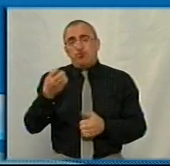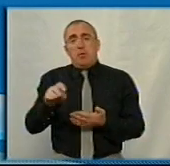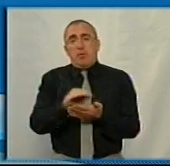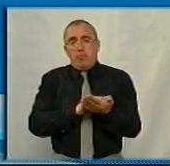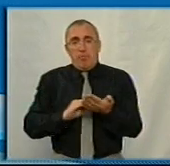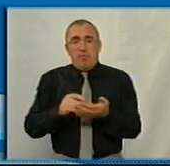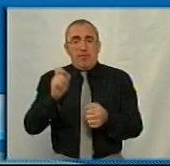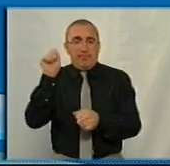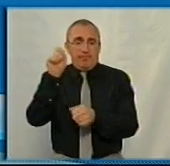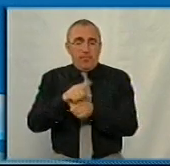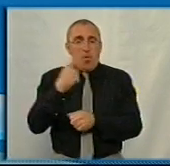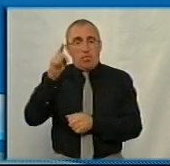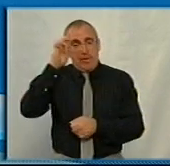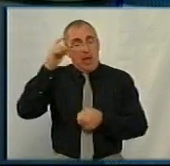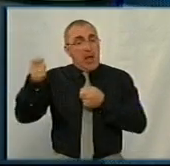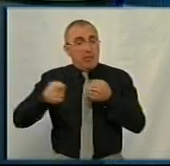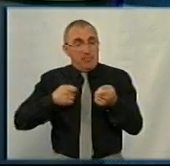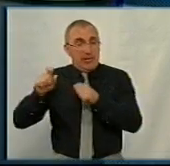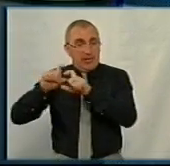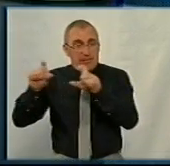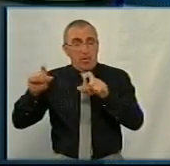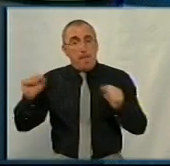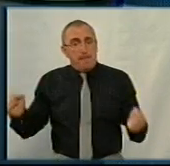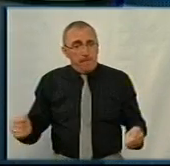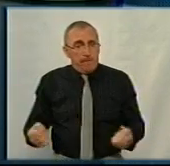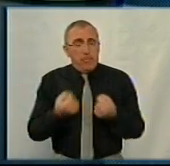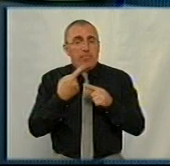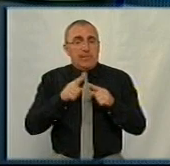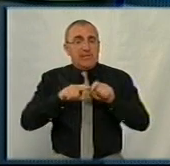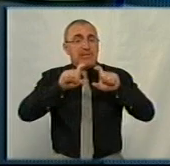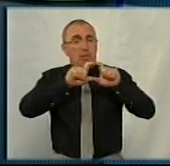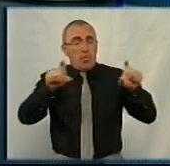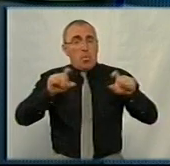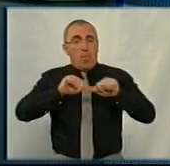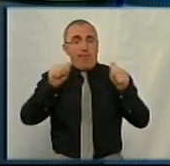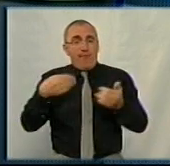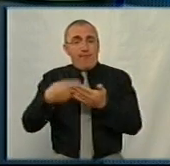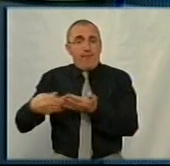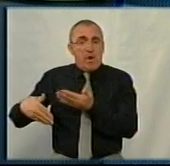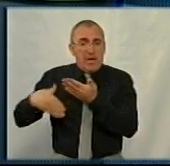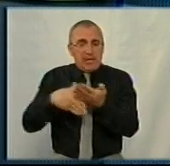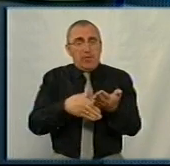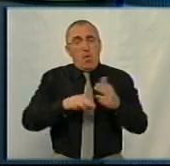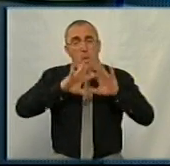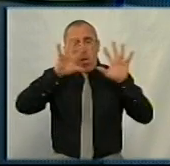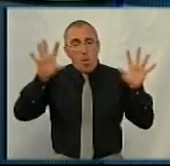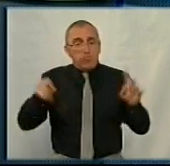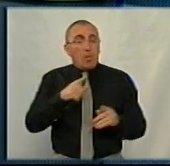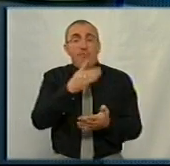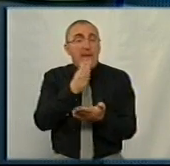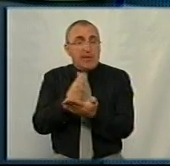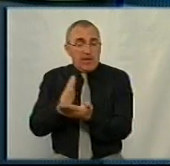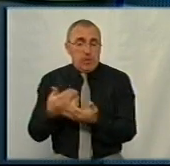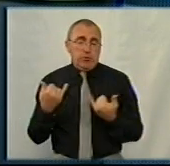розпорядження голови обласної державної адміністрації про підтримку цих закладів у вигляді фінансування в тому обсягу, який вони є,